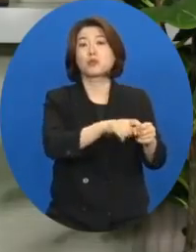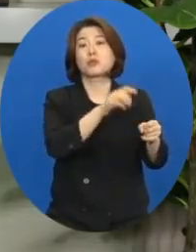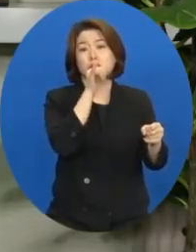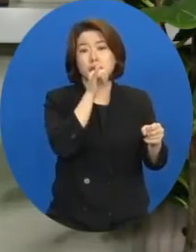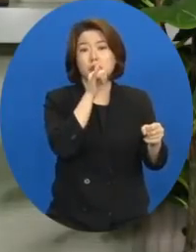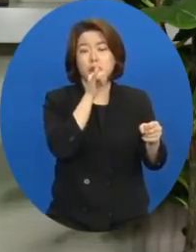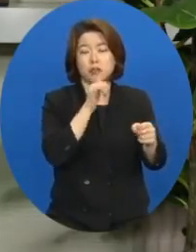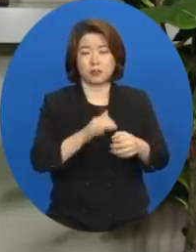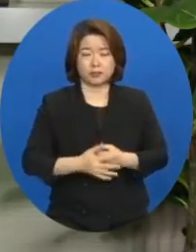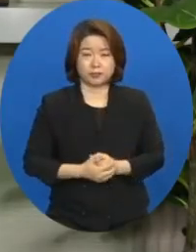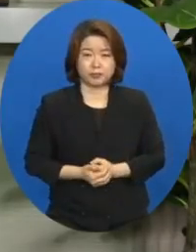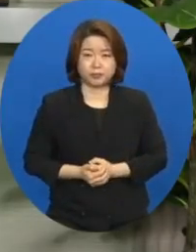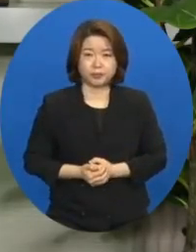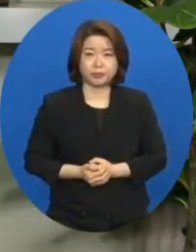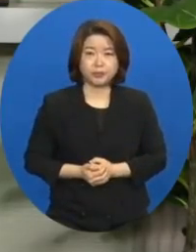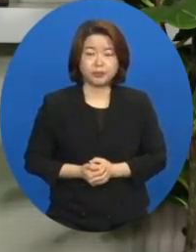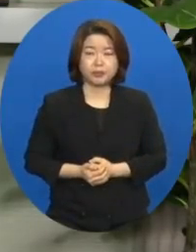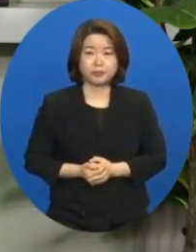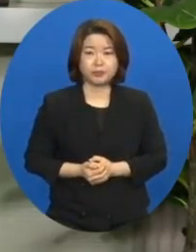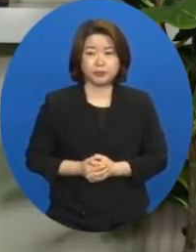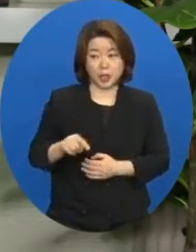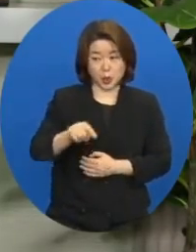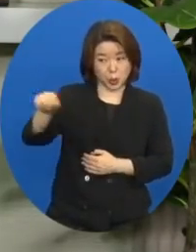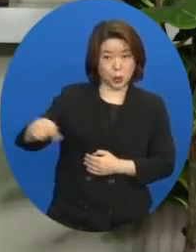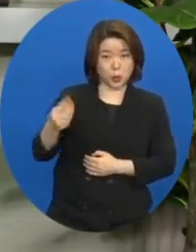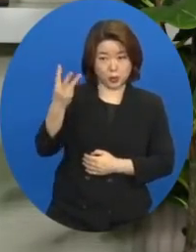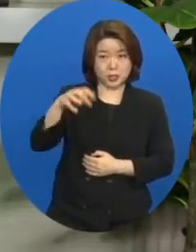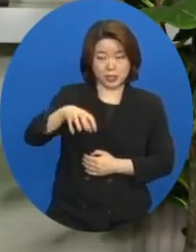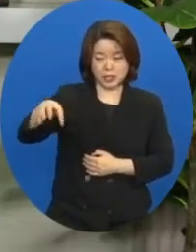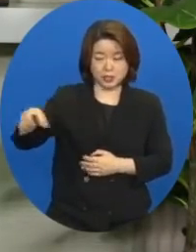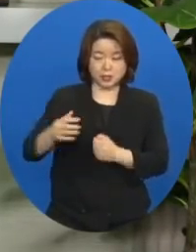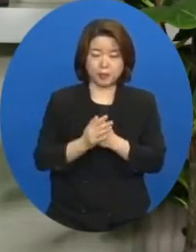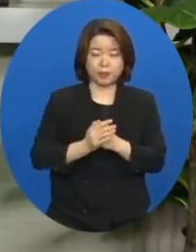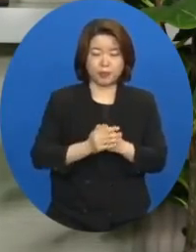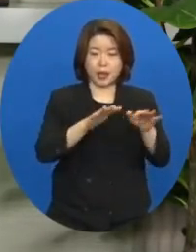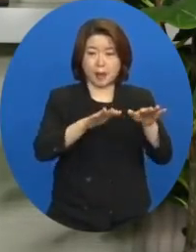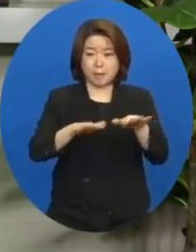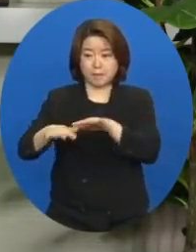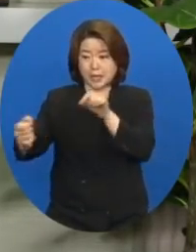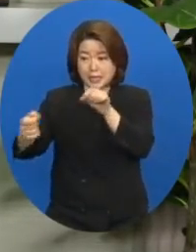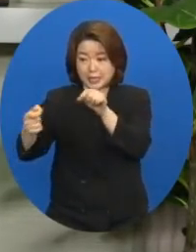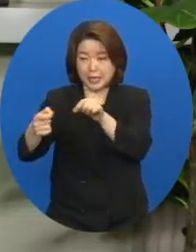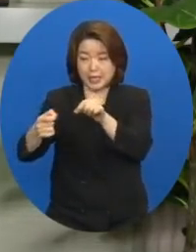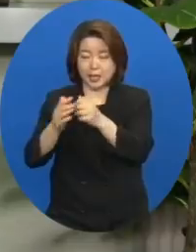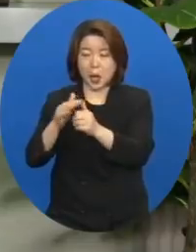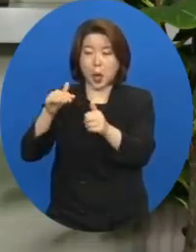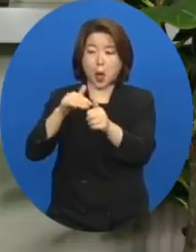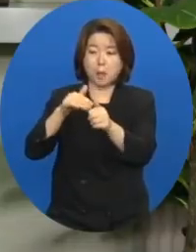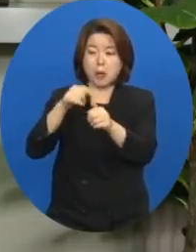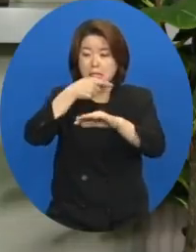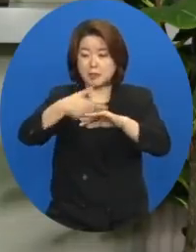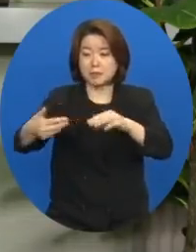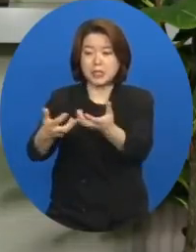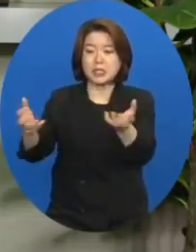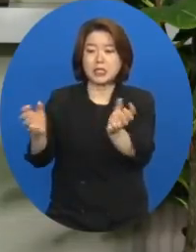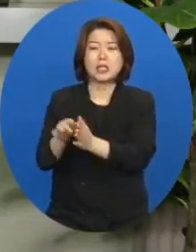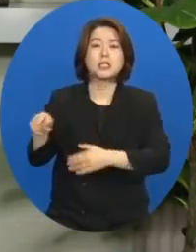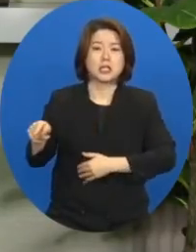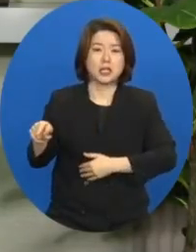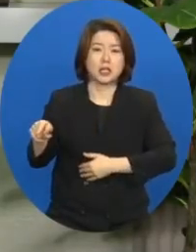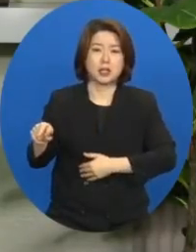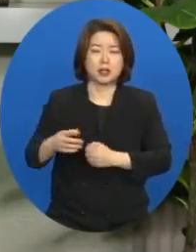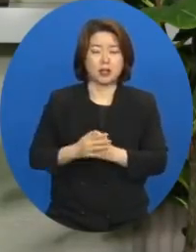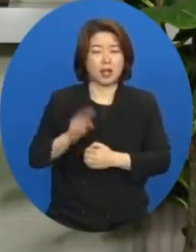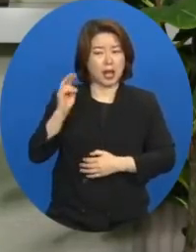그들은 지중해 해안가에 살던 블레셋 족속들입니다. 아마